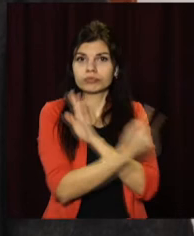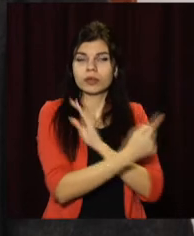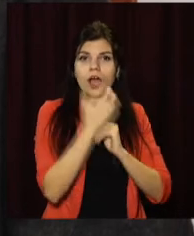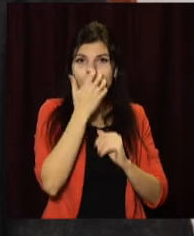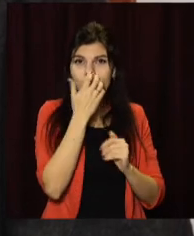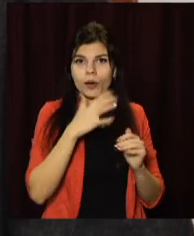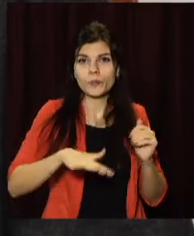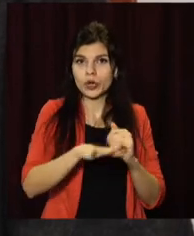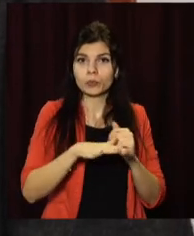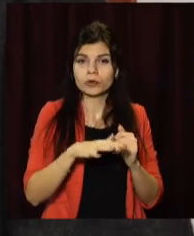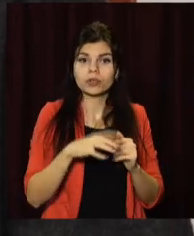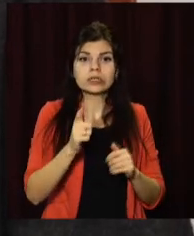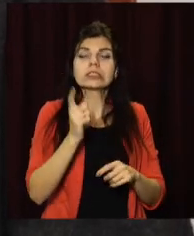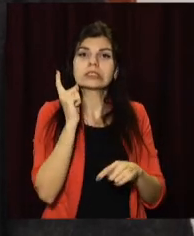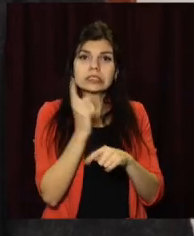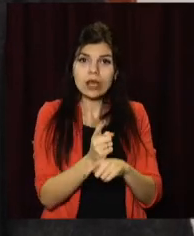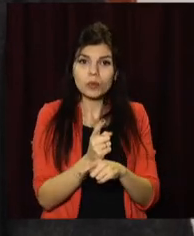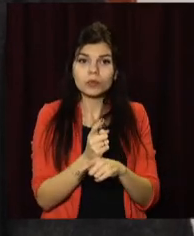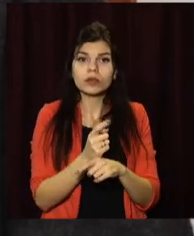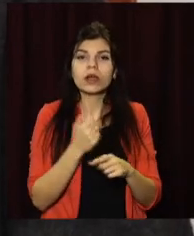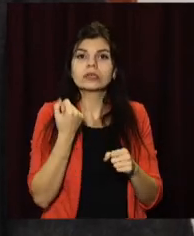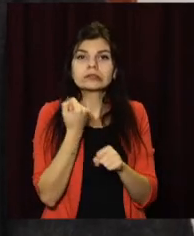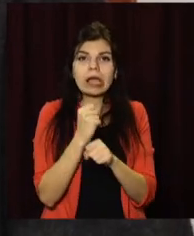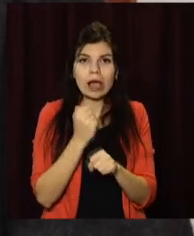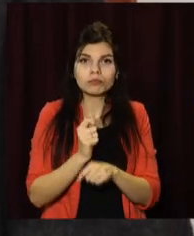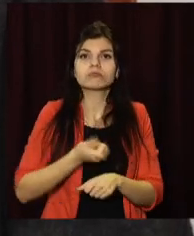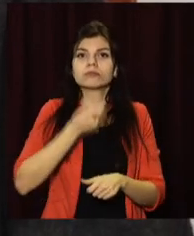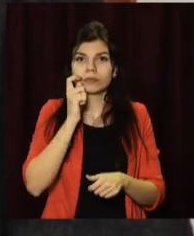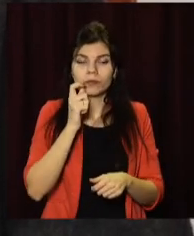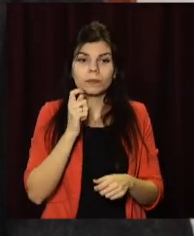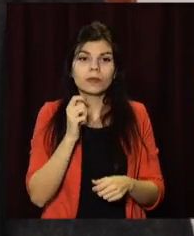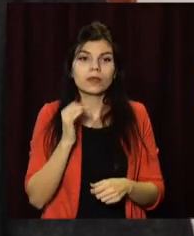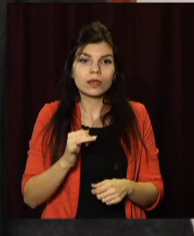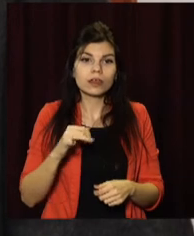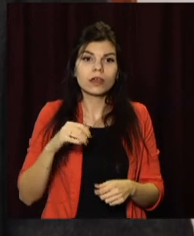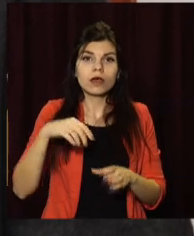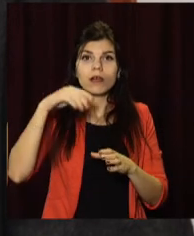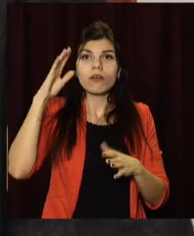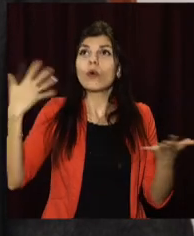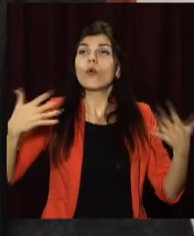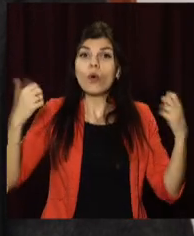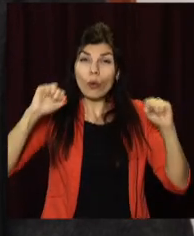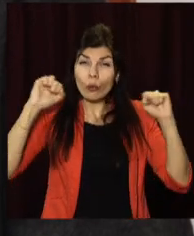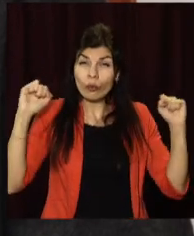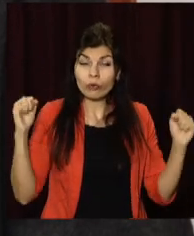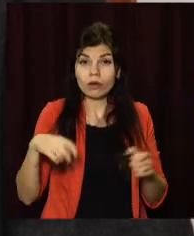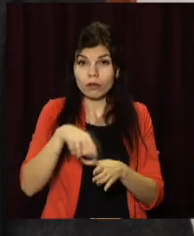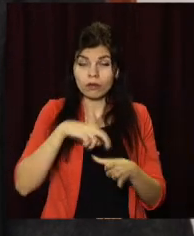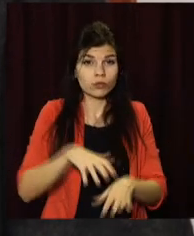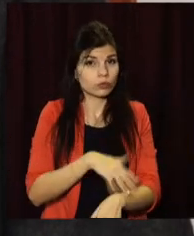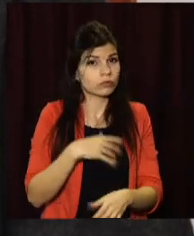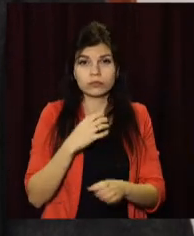Категорично забороняється прийом спиртних напоїв та довготривали знаходження на відкритому повітрі. Громадянам з